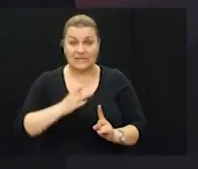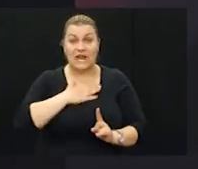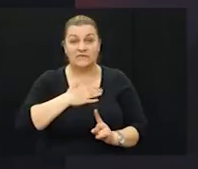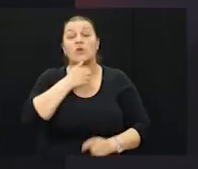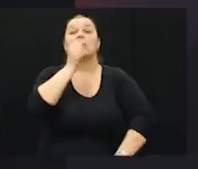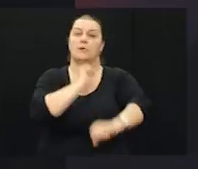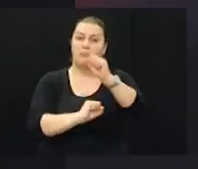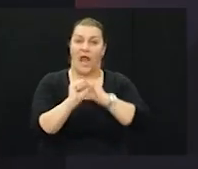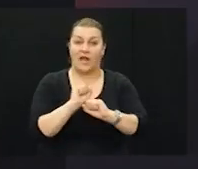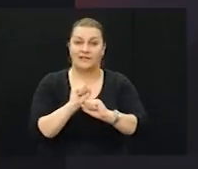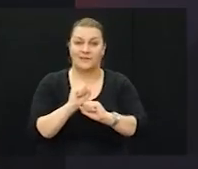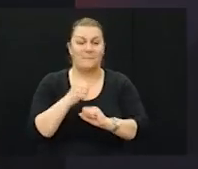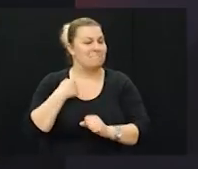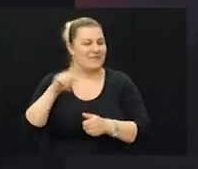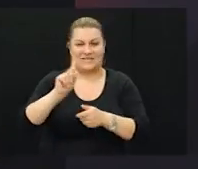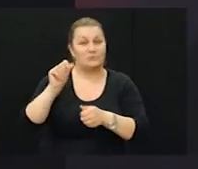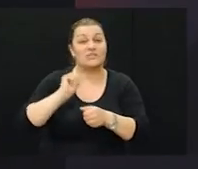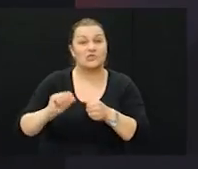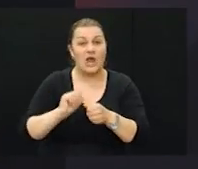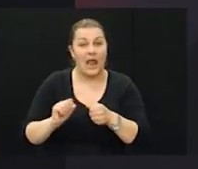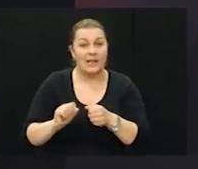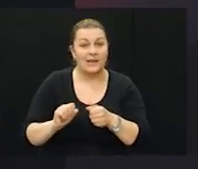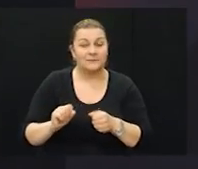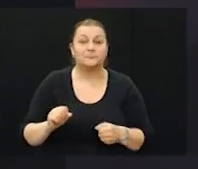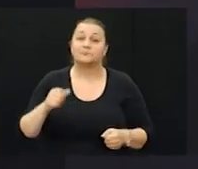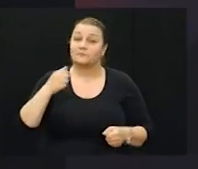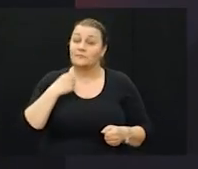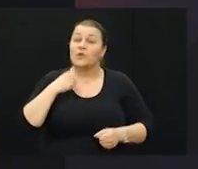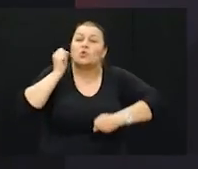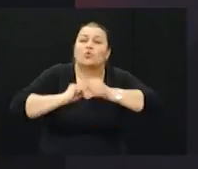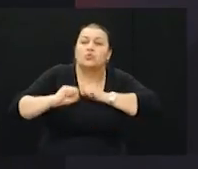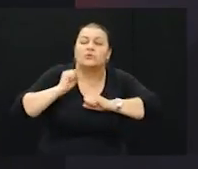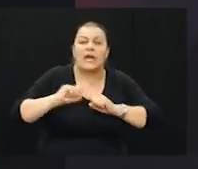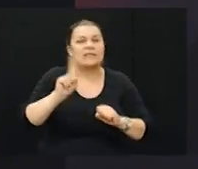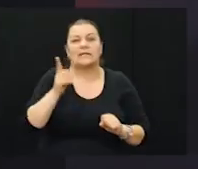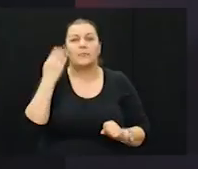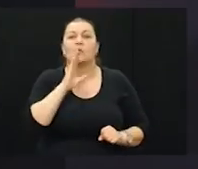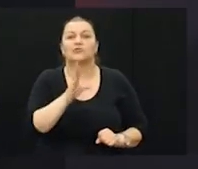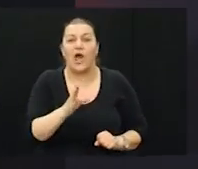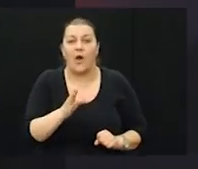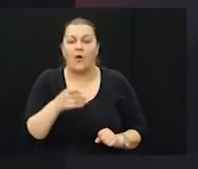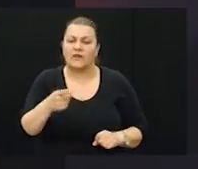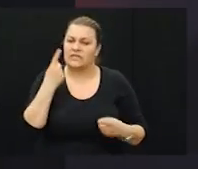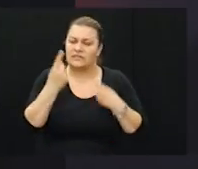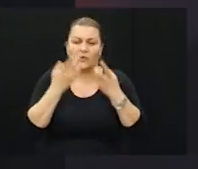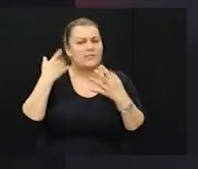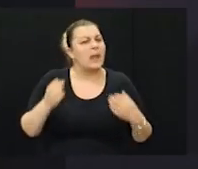obranti to. Nismo se žalili. I nismo truda nikada žalili. Situacija je bila vrlo teška. Takav